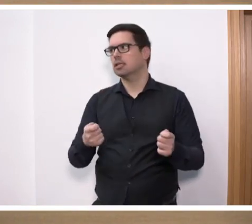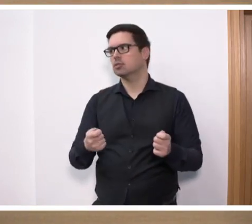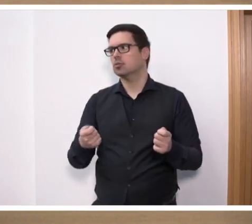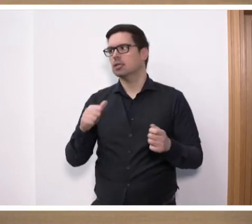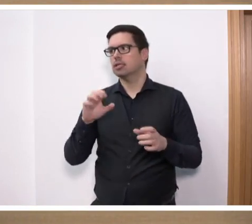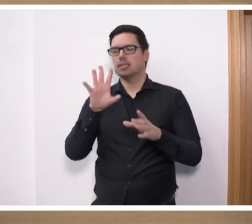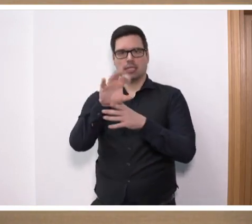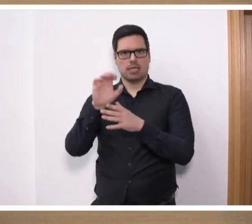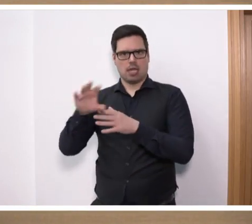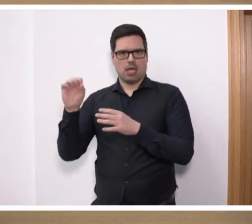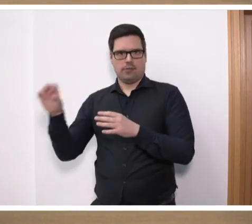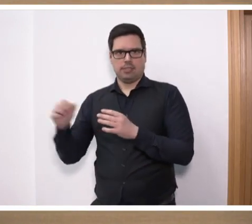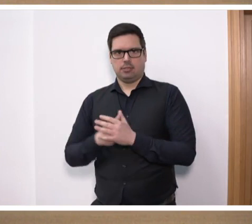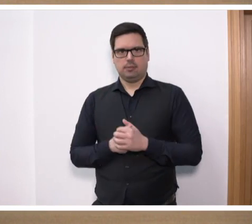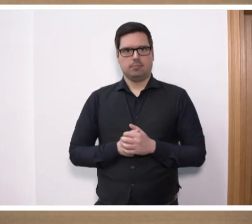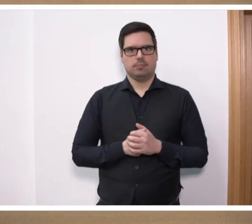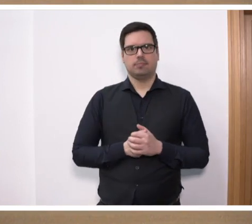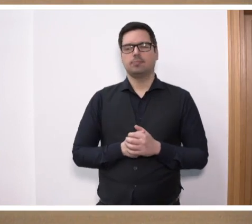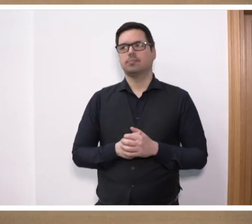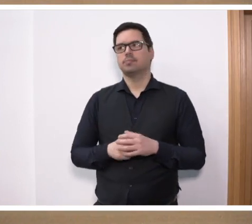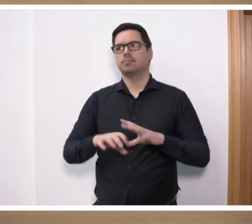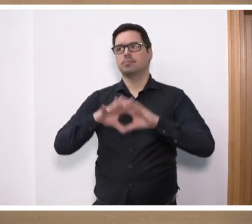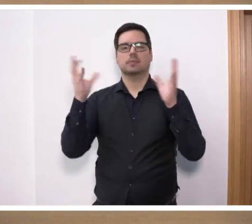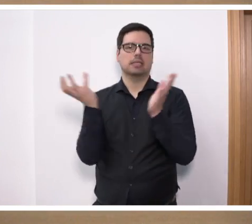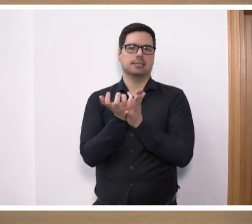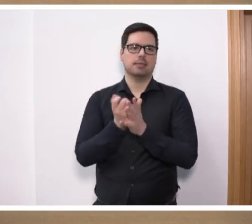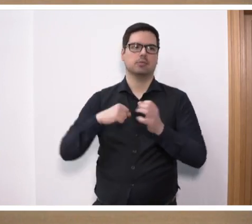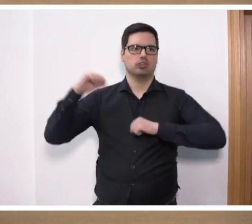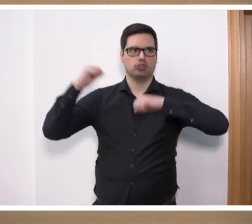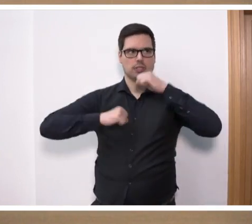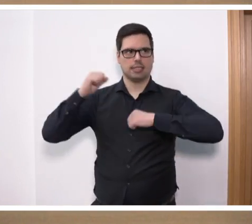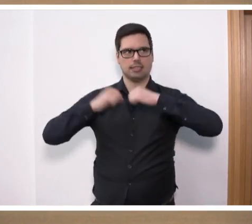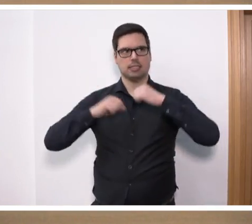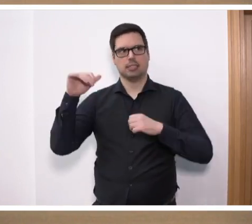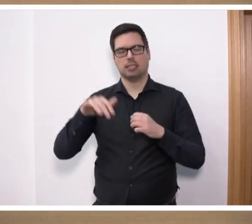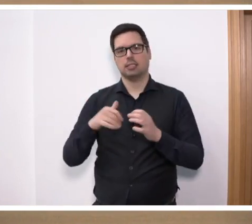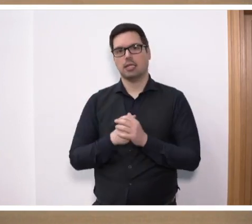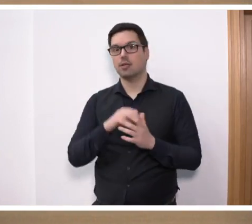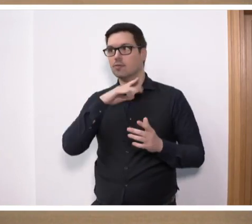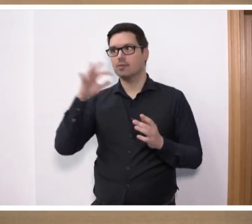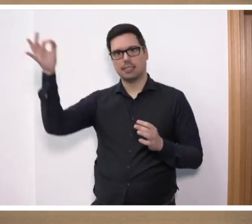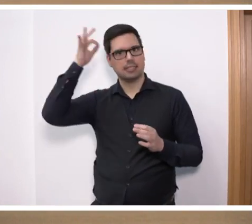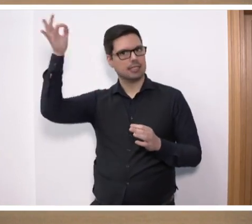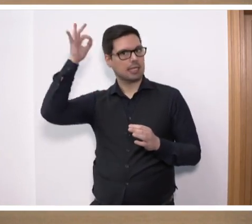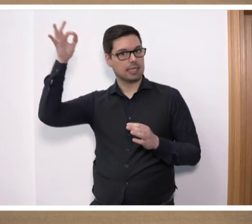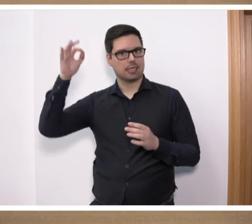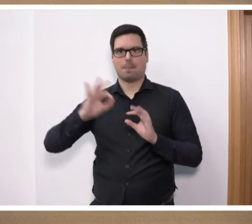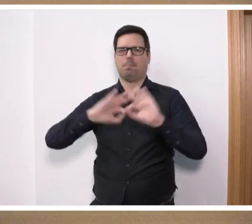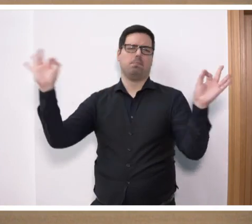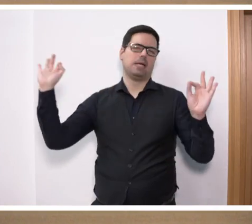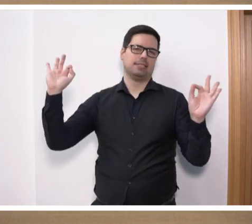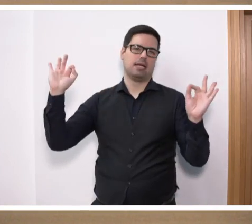Einzelaspekte aus, lässt aber eine Gesamtstrategie völlig außen vor. Ich glaube, wir haben da viel intelligentere, viel bessere